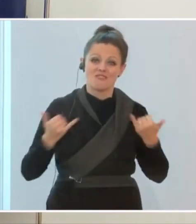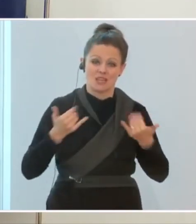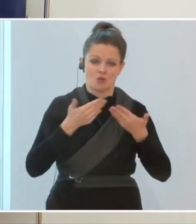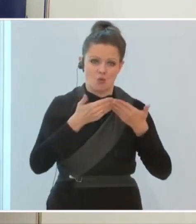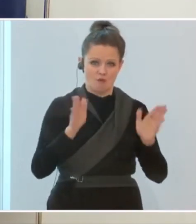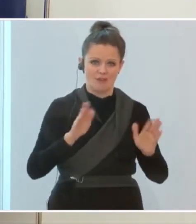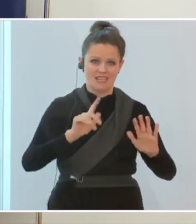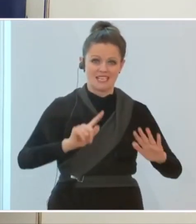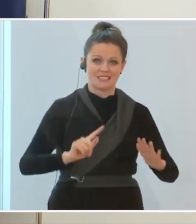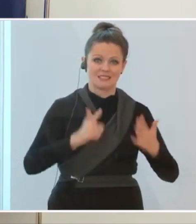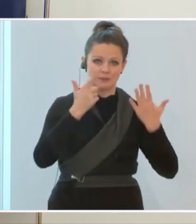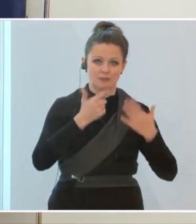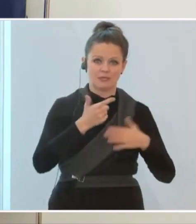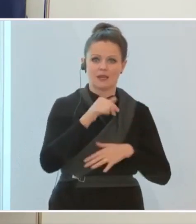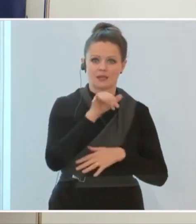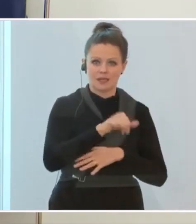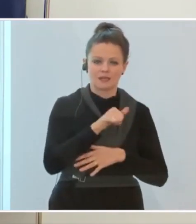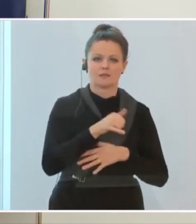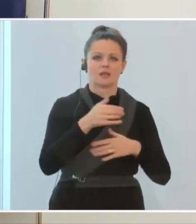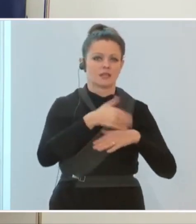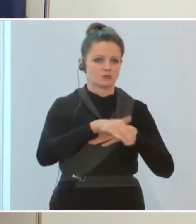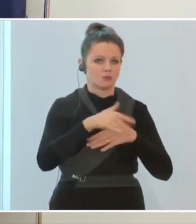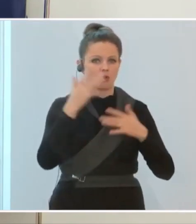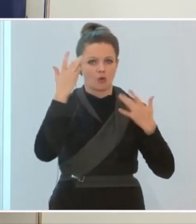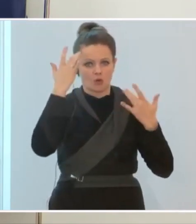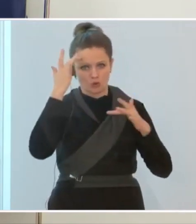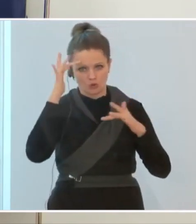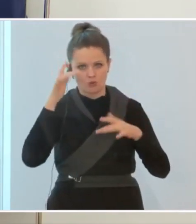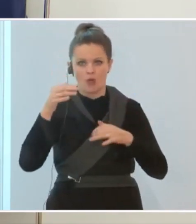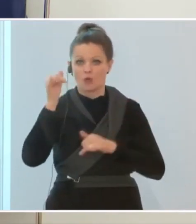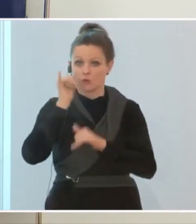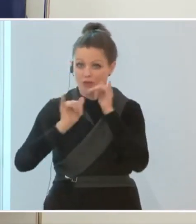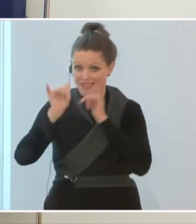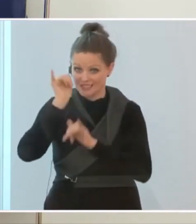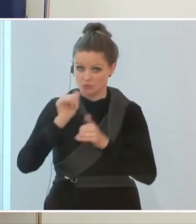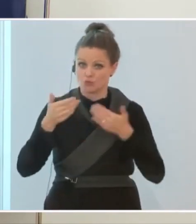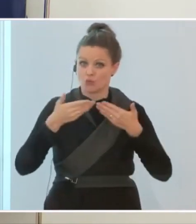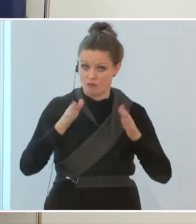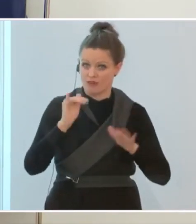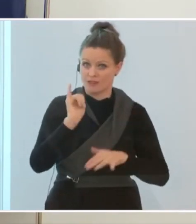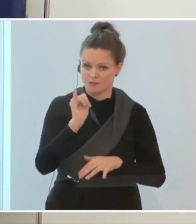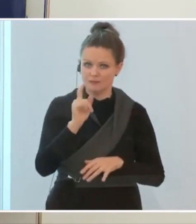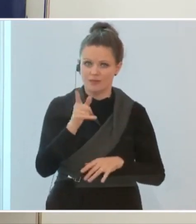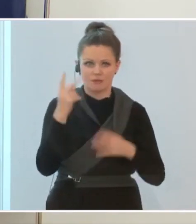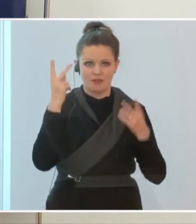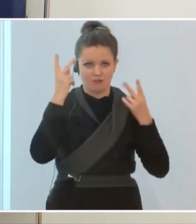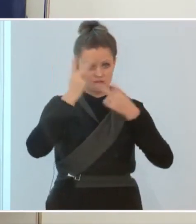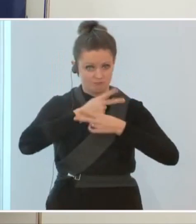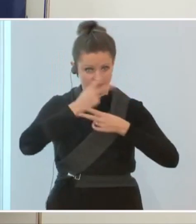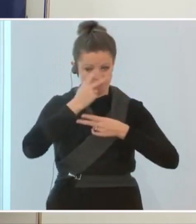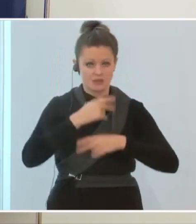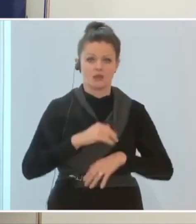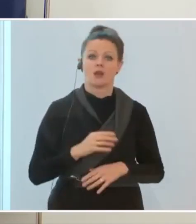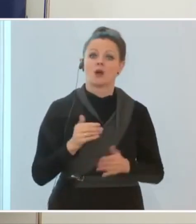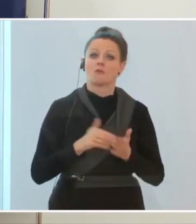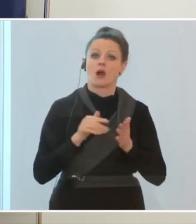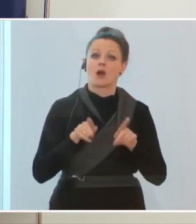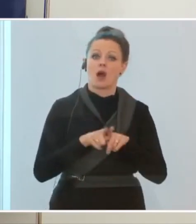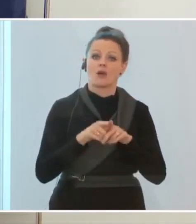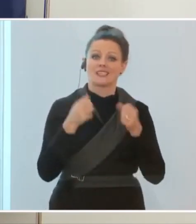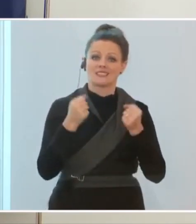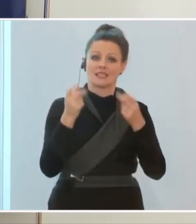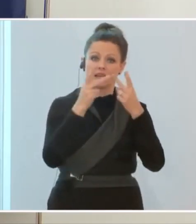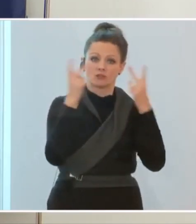erste, Gastronomie, Kultur, Tourismus, heißt natürlich, dass es da natürlich auch Sicherheitskonzepte und Einschränkungen